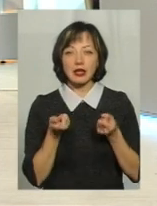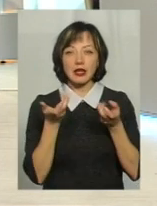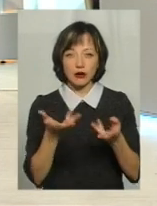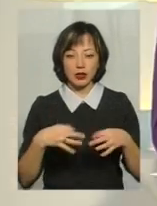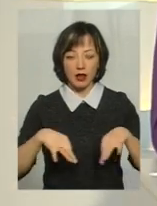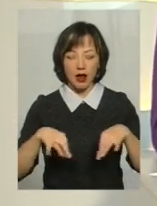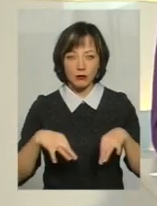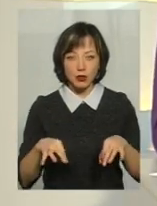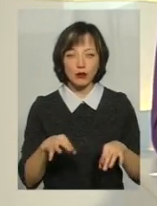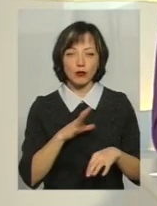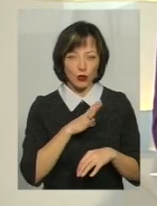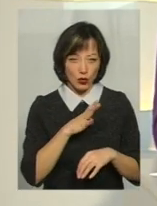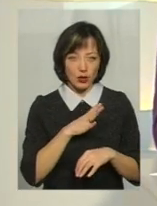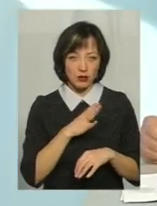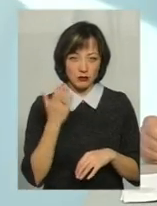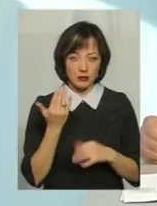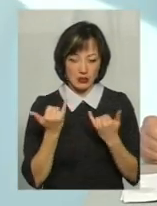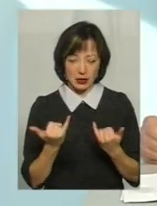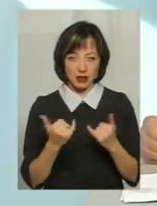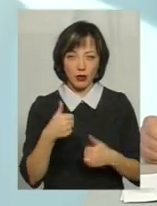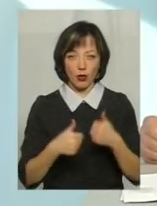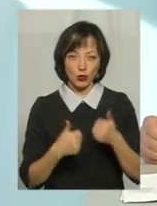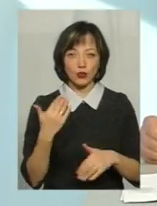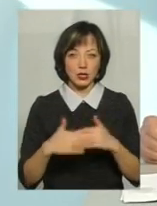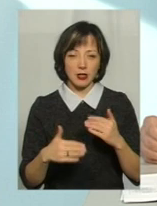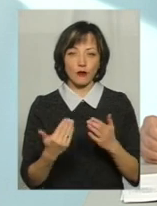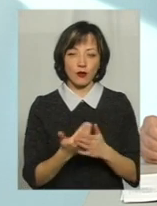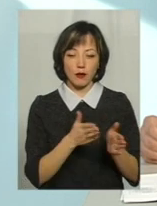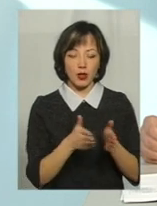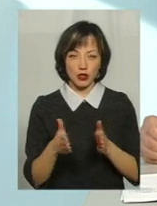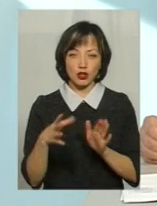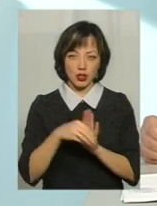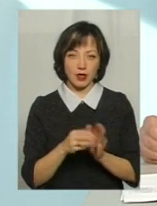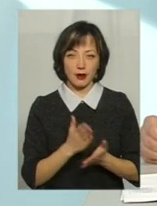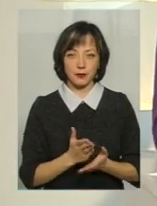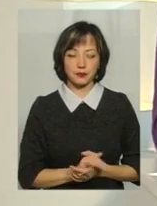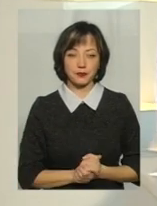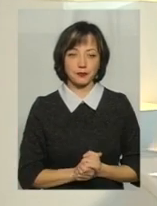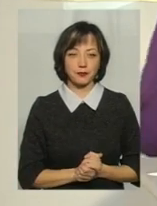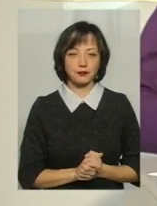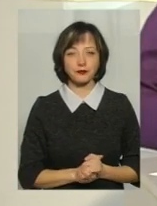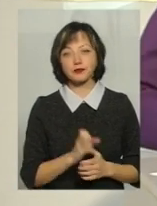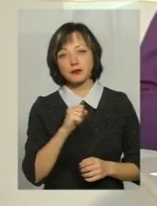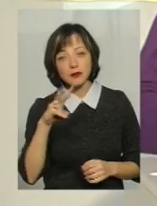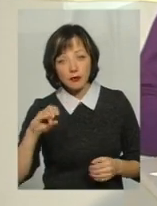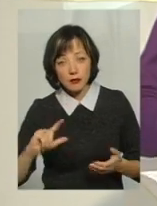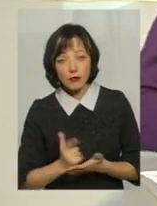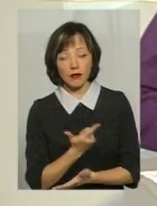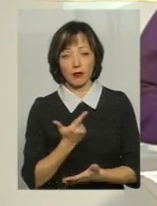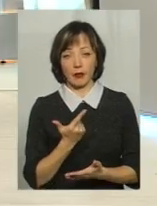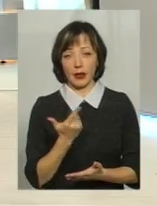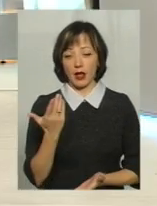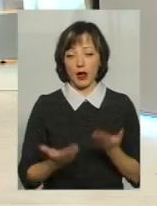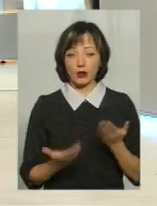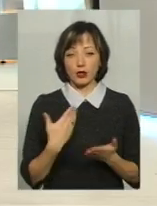транспортних засобів, які були на Так, які є на конкурсі, які вже є в новій мережі. Я зрозумію. Але, знову таки, якщо брати